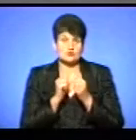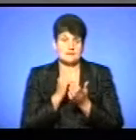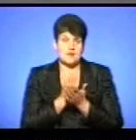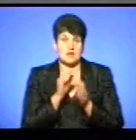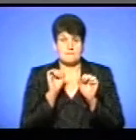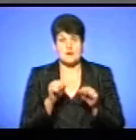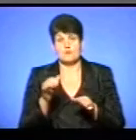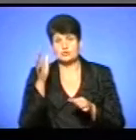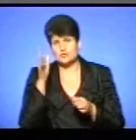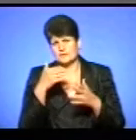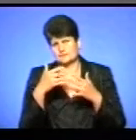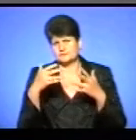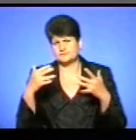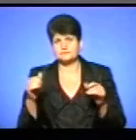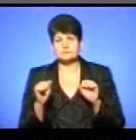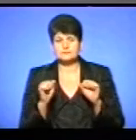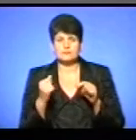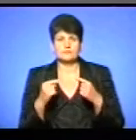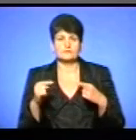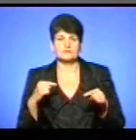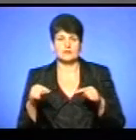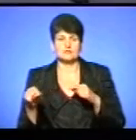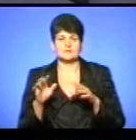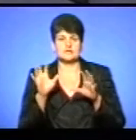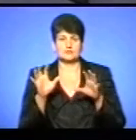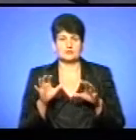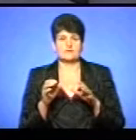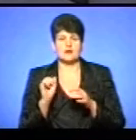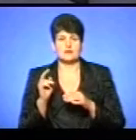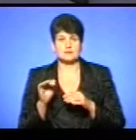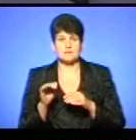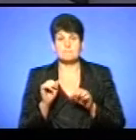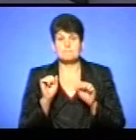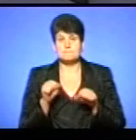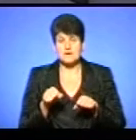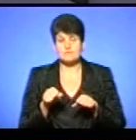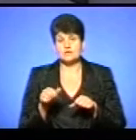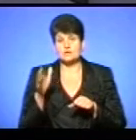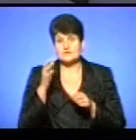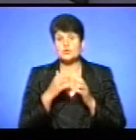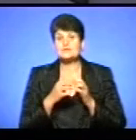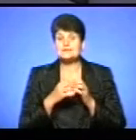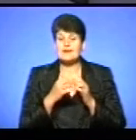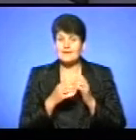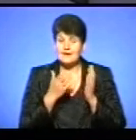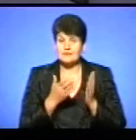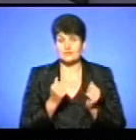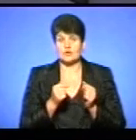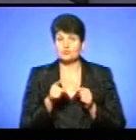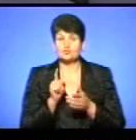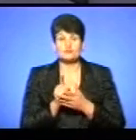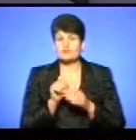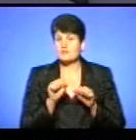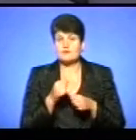на освіту і таке інше, керуватися іншими законодавчими актами. Право на освіту, середню освіту. Тут обов'язково права немає,